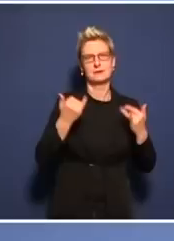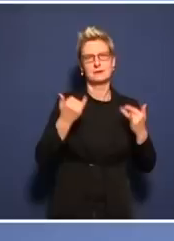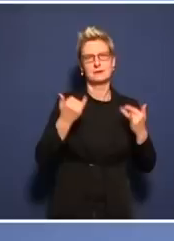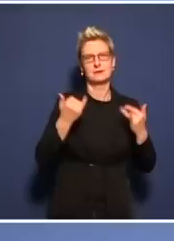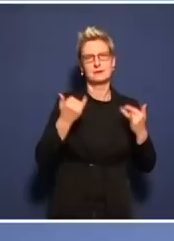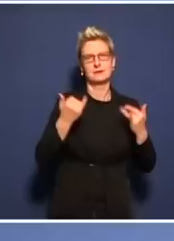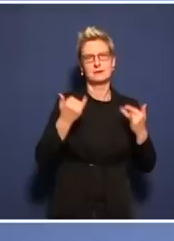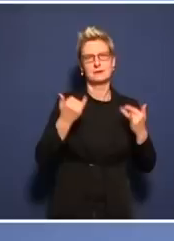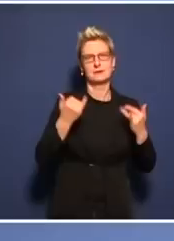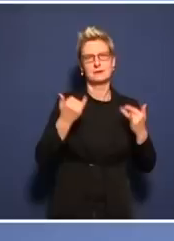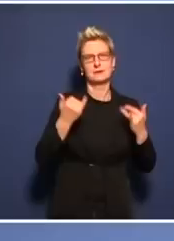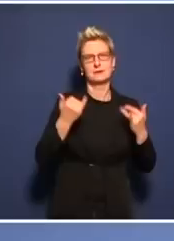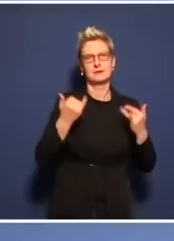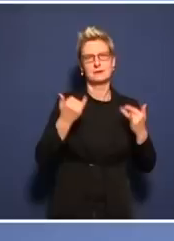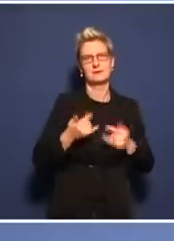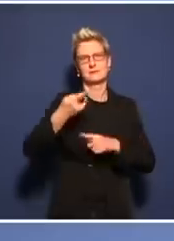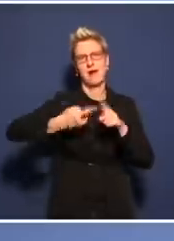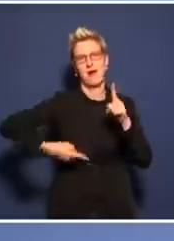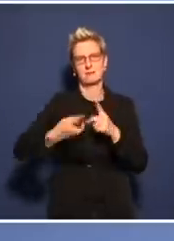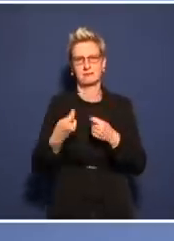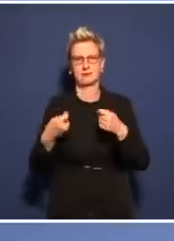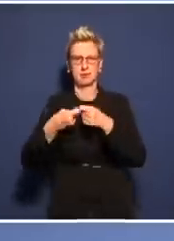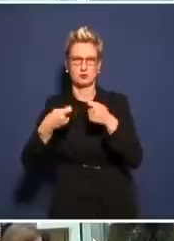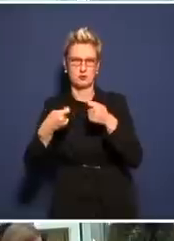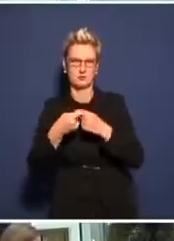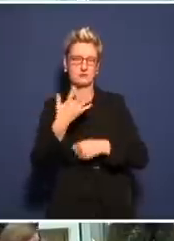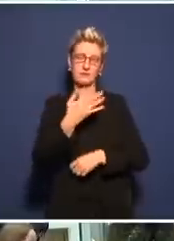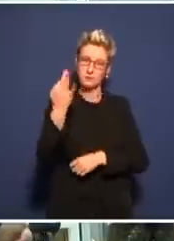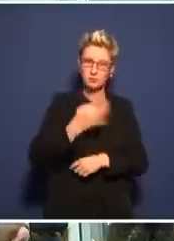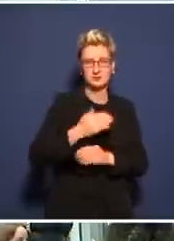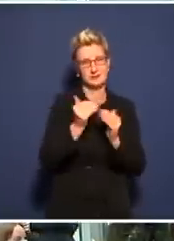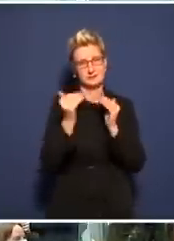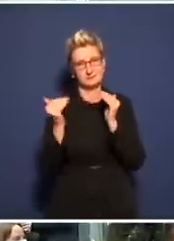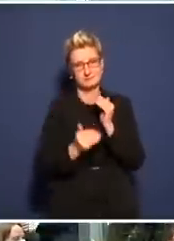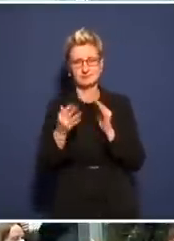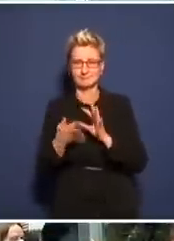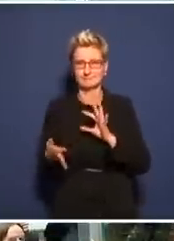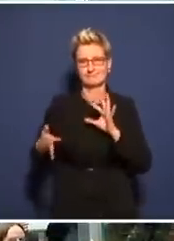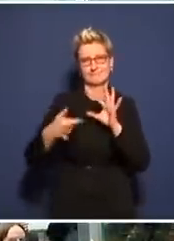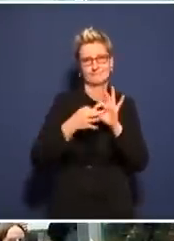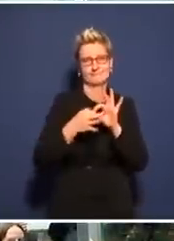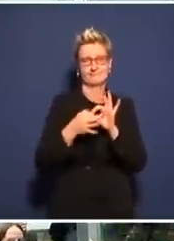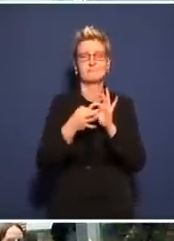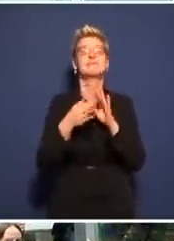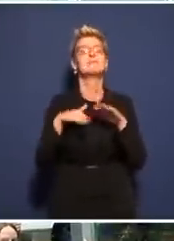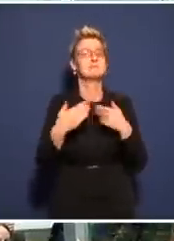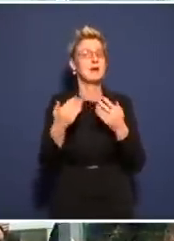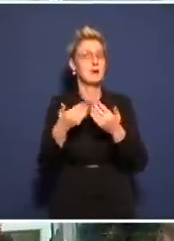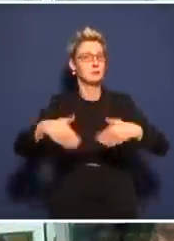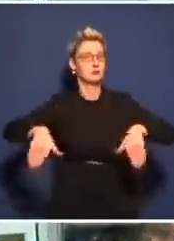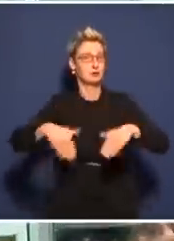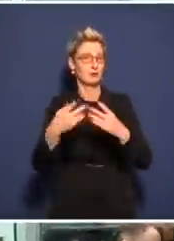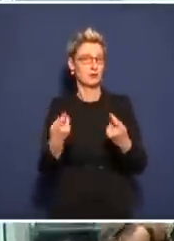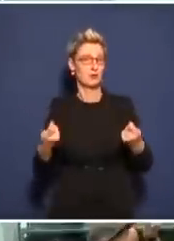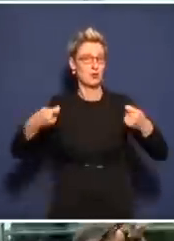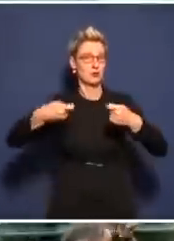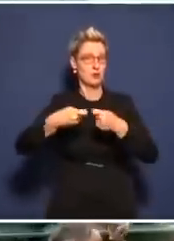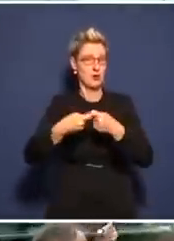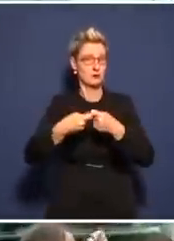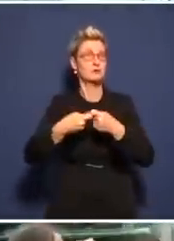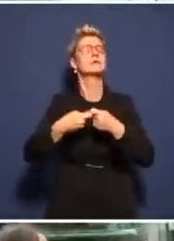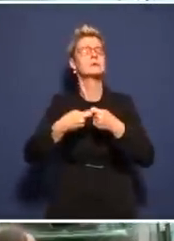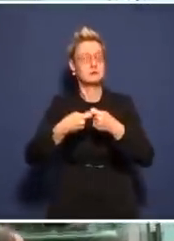Gegenteil, er sagt, er sieht dieses Problem nicht. Und diese Kontaktbegrenzungen führen dazu, dass wir in Deutschland nicht die